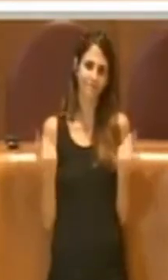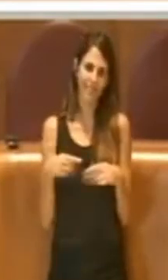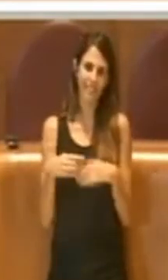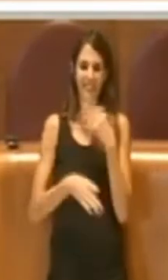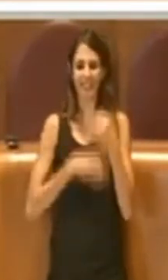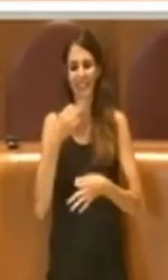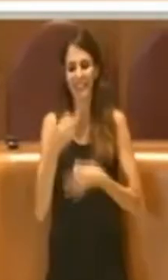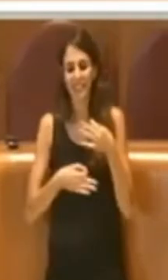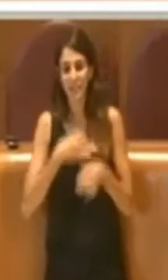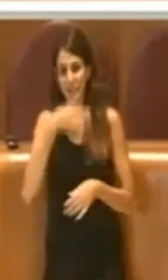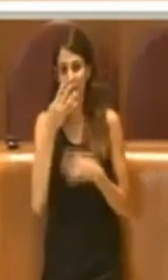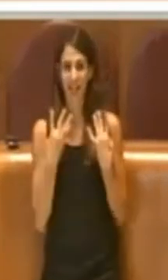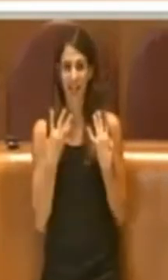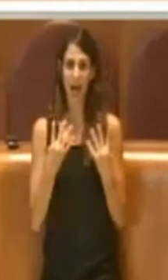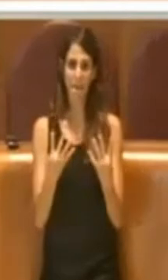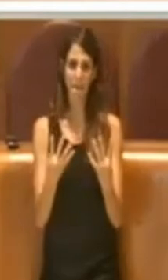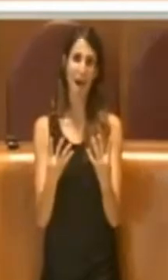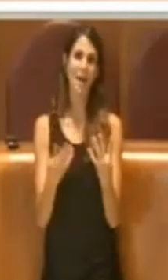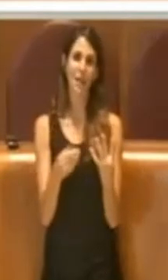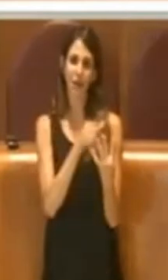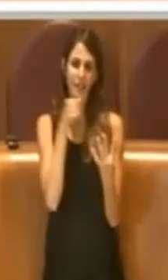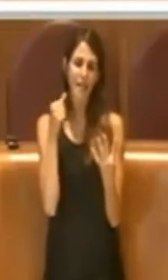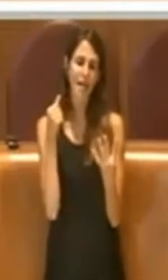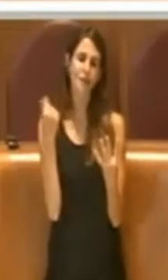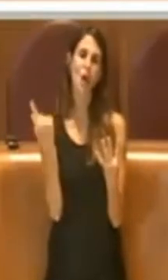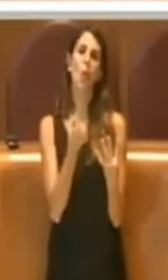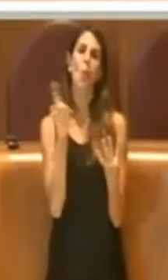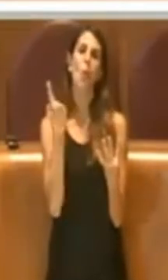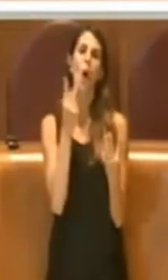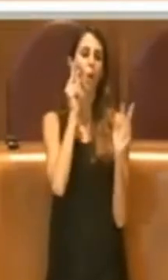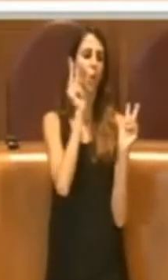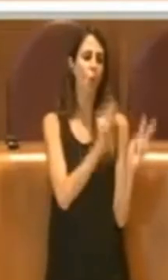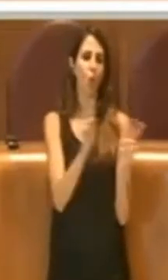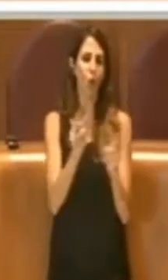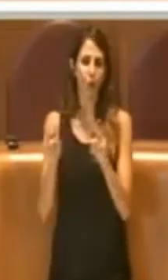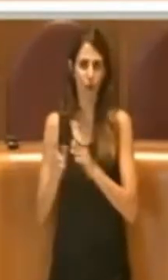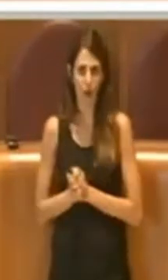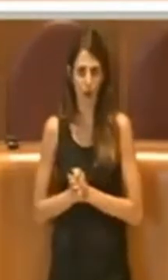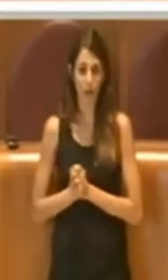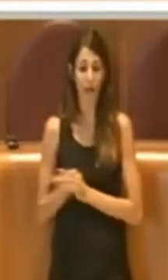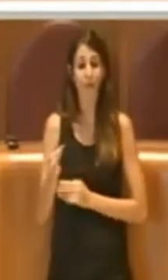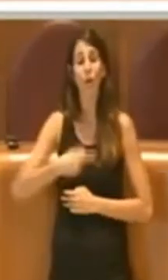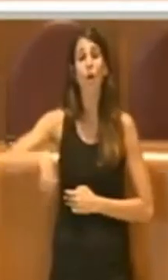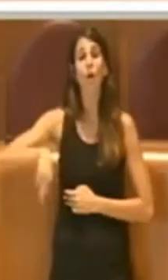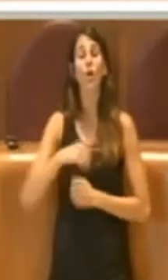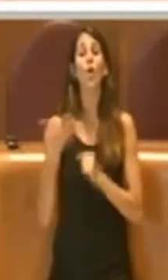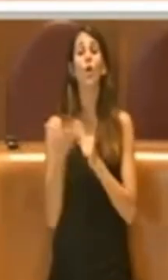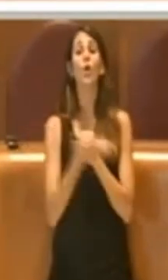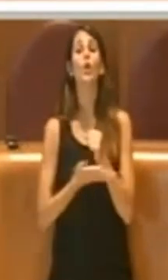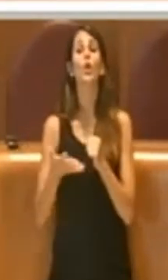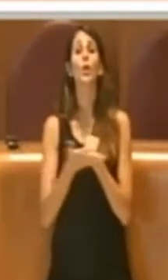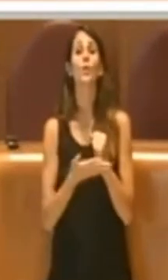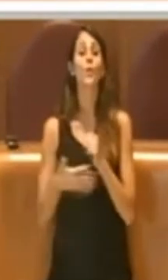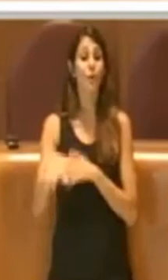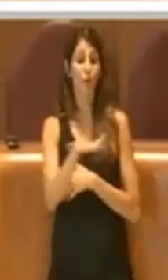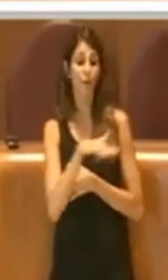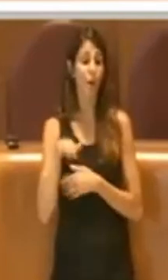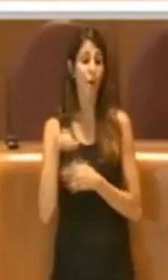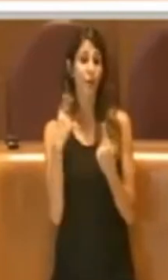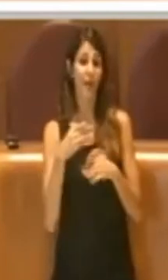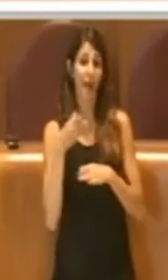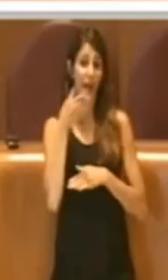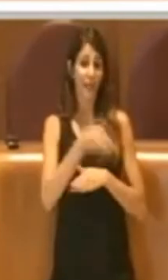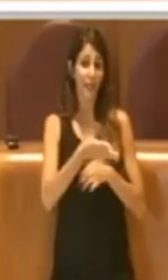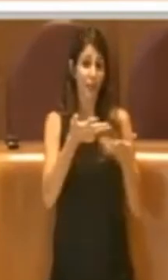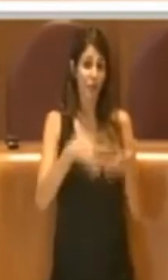bisogno di un presidio. Non solo a luglio abbiamo fatto il sopralluogo, ma ad ottobre 2018 abbiamo provveduto